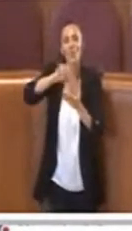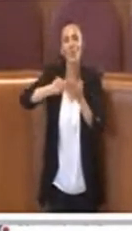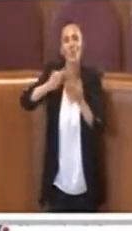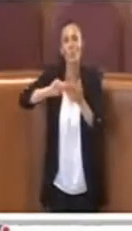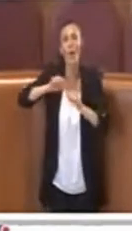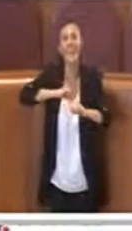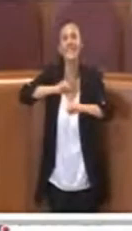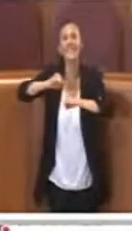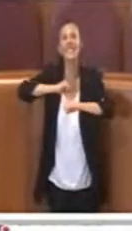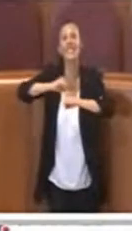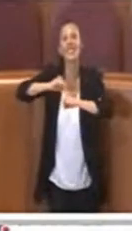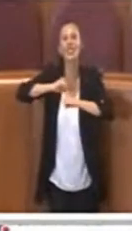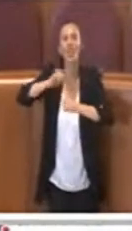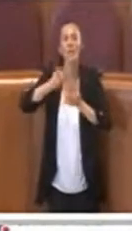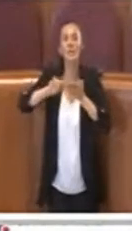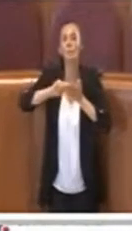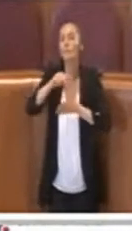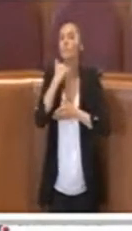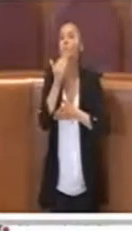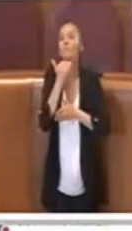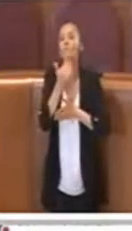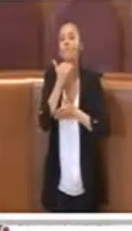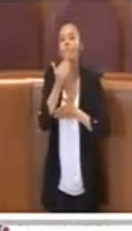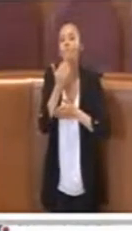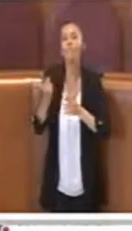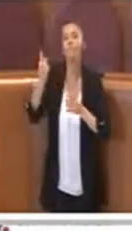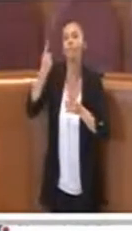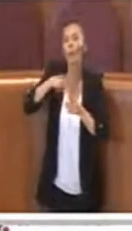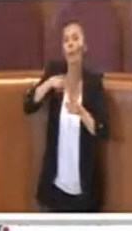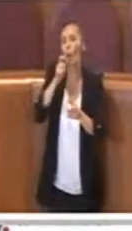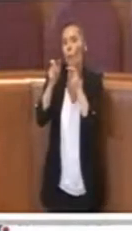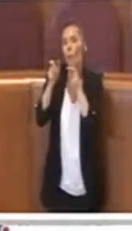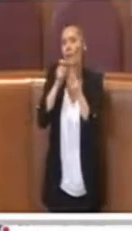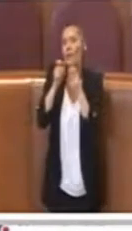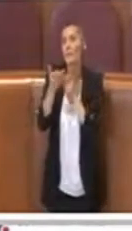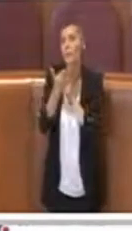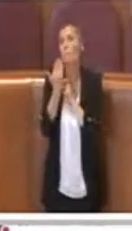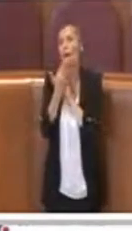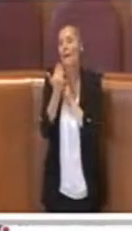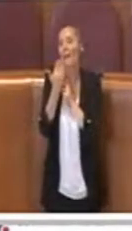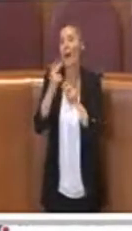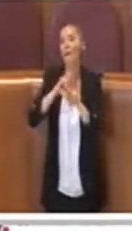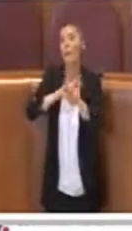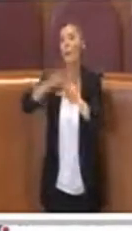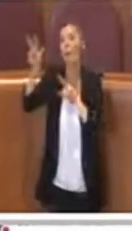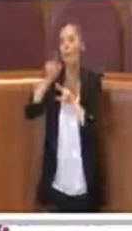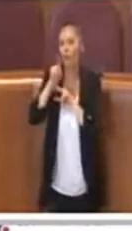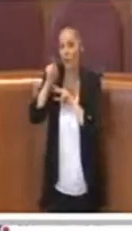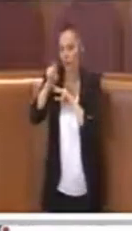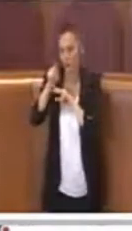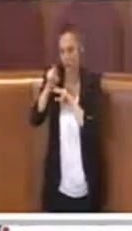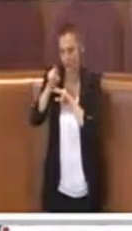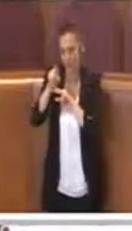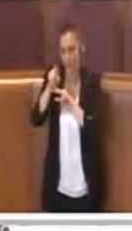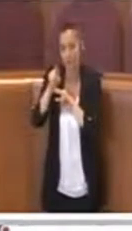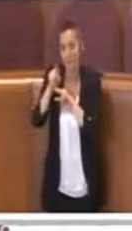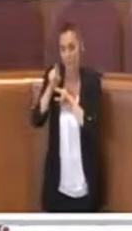casi dei problemi di comunicazione con i municipi nessuno ha